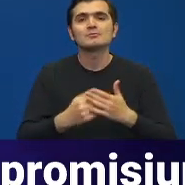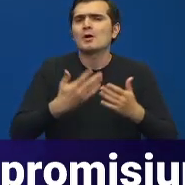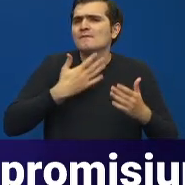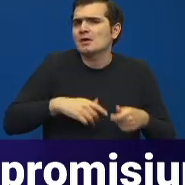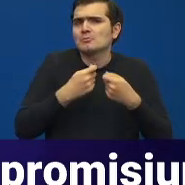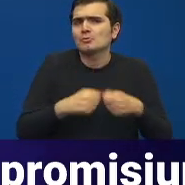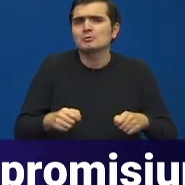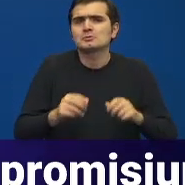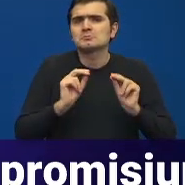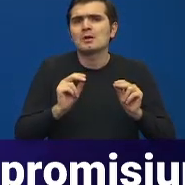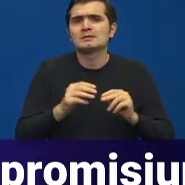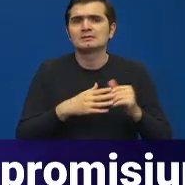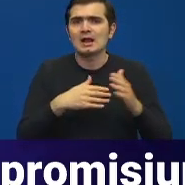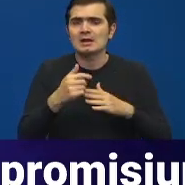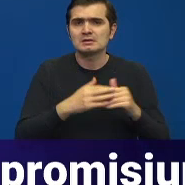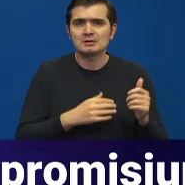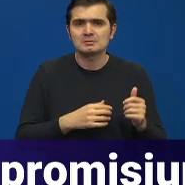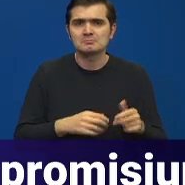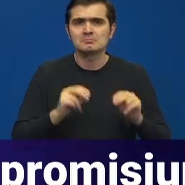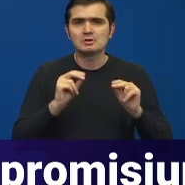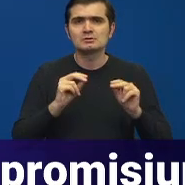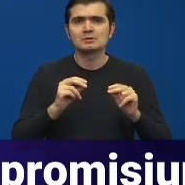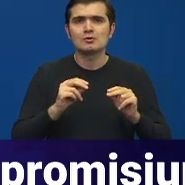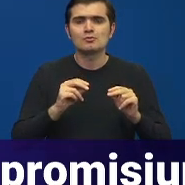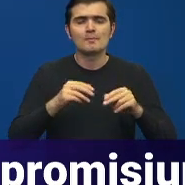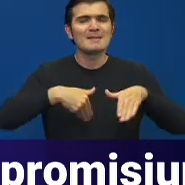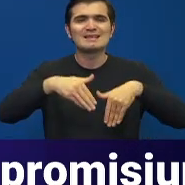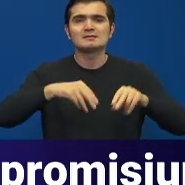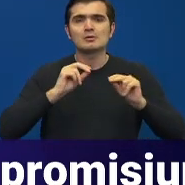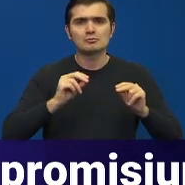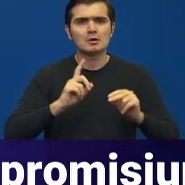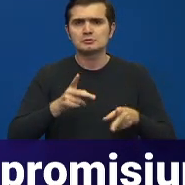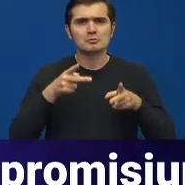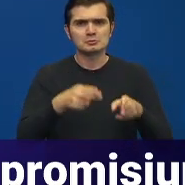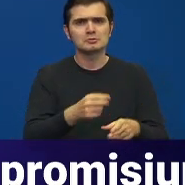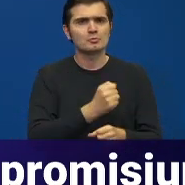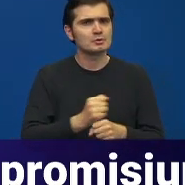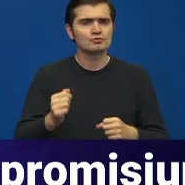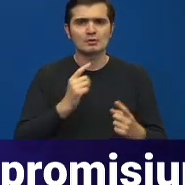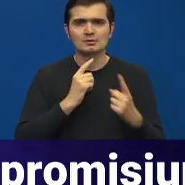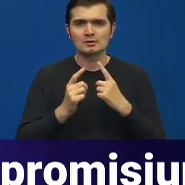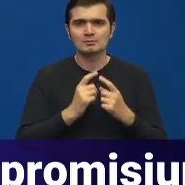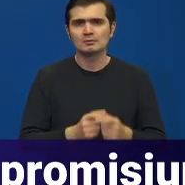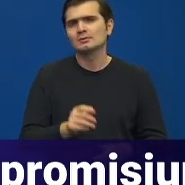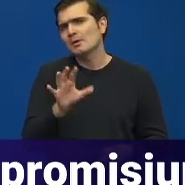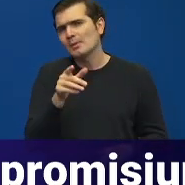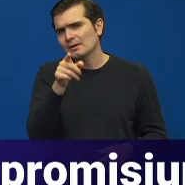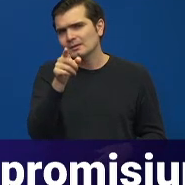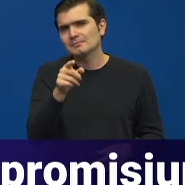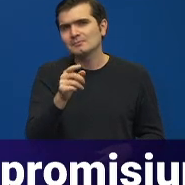calitate. În acest sens, Ministerul Educației nu v-a înțelegut pe niciodată dialogul așa cum nu a făcut-o până acum. Dar cum v-a pare de evitat